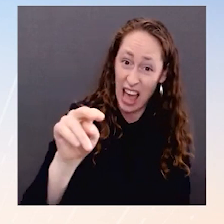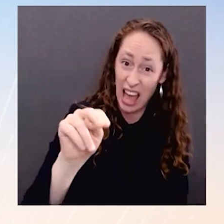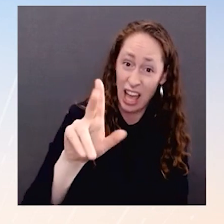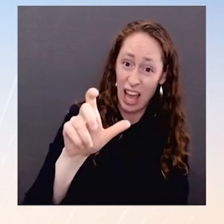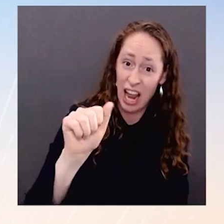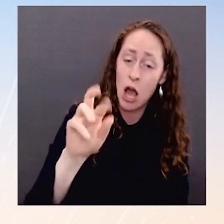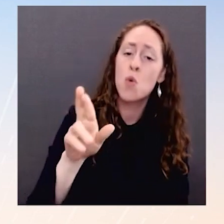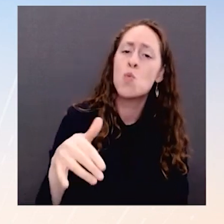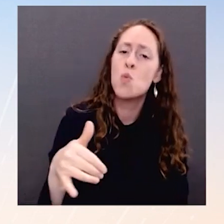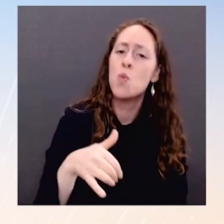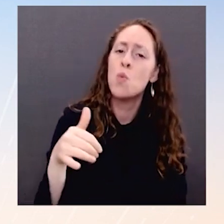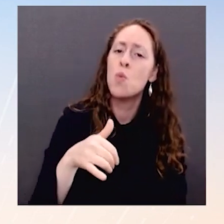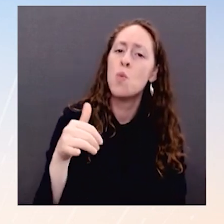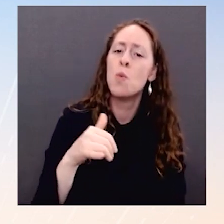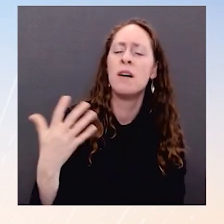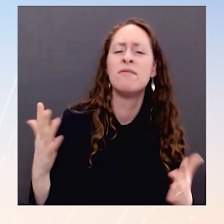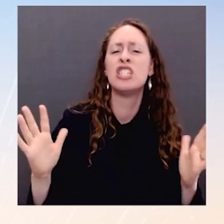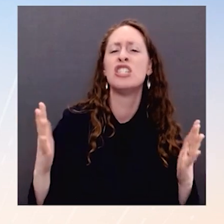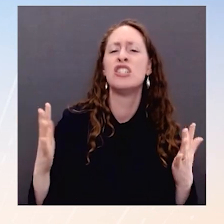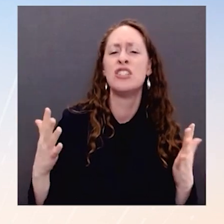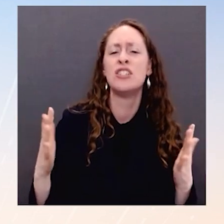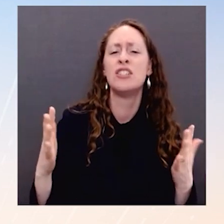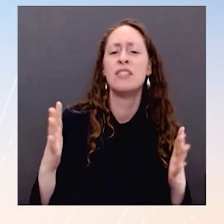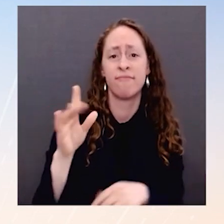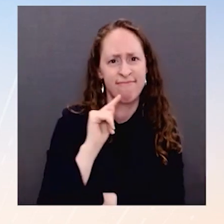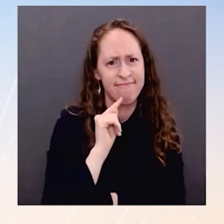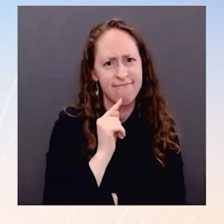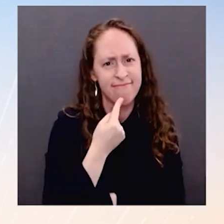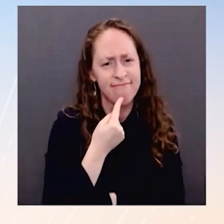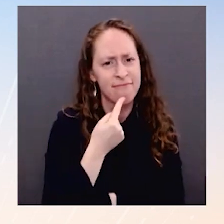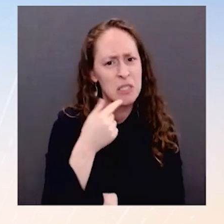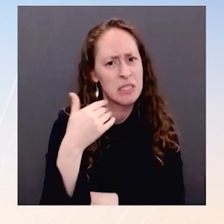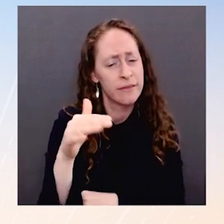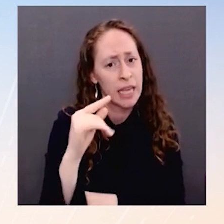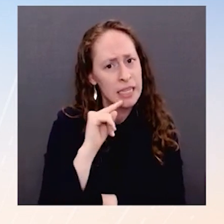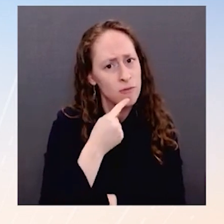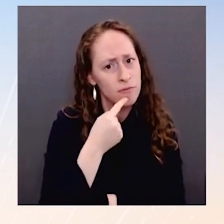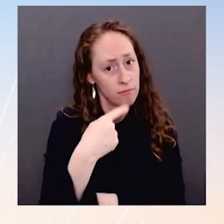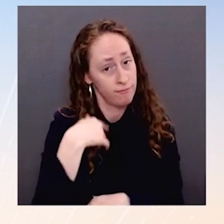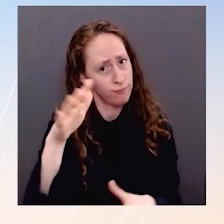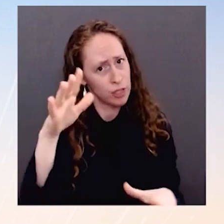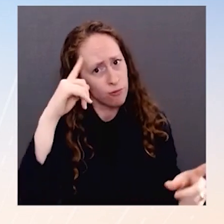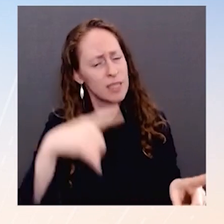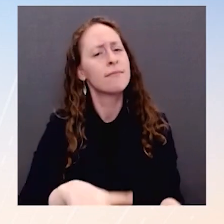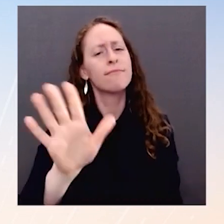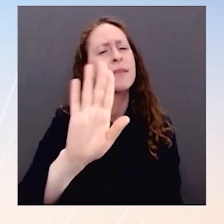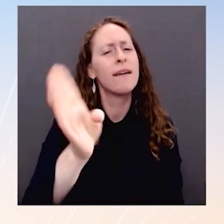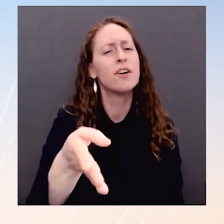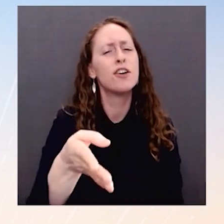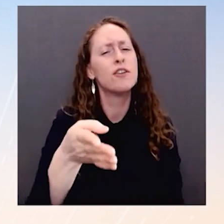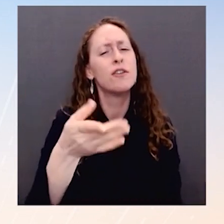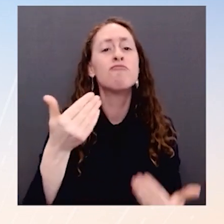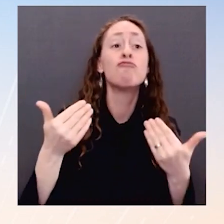иметь разрушительные последствия. И много раз заявляли, в том числе в начале этого года, что ядерная война не может быть